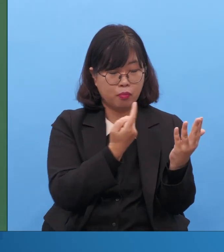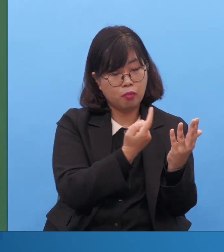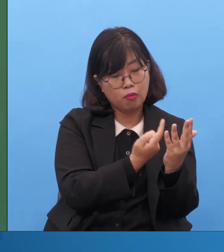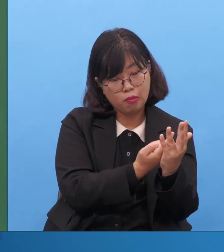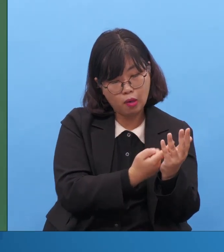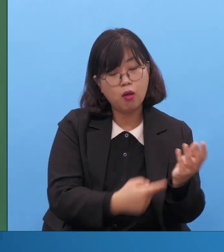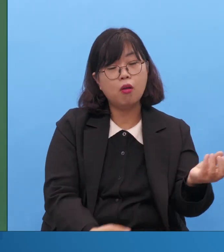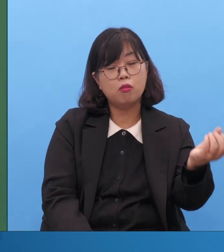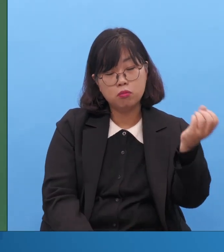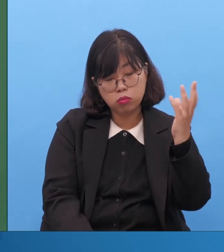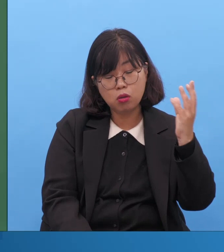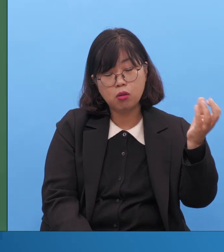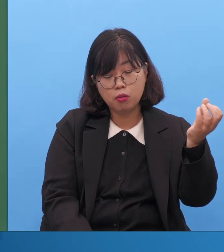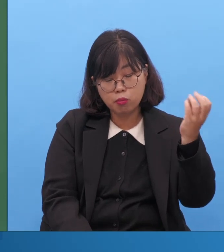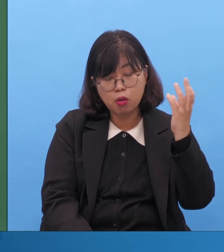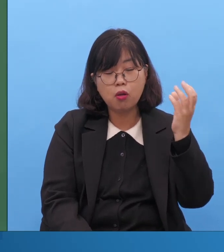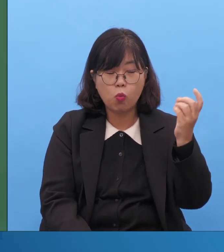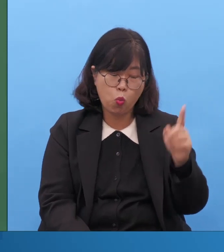어느덩이 많은지도 몰라요